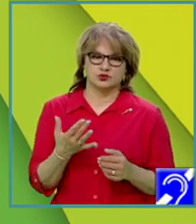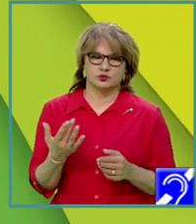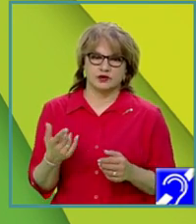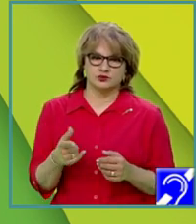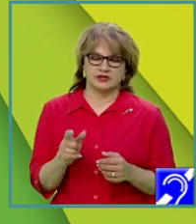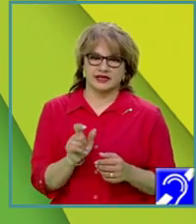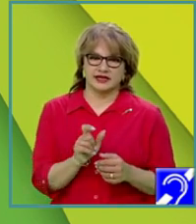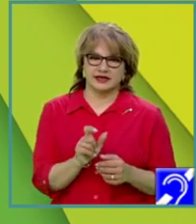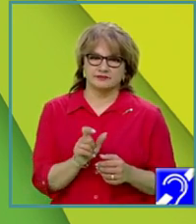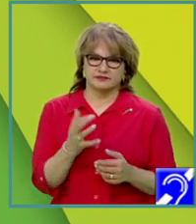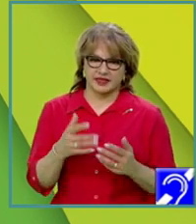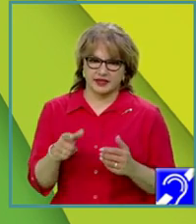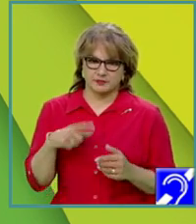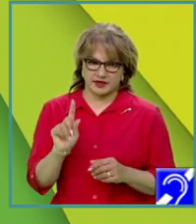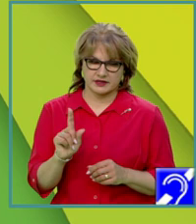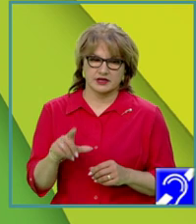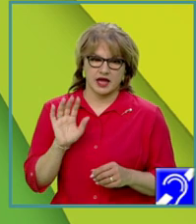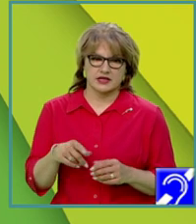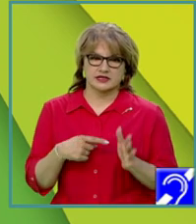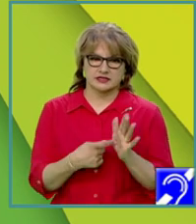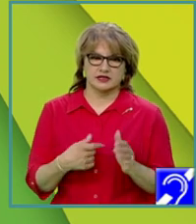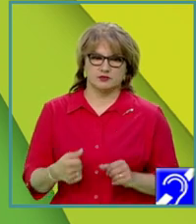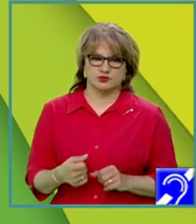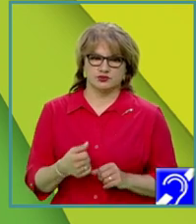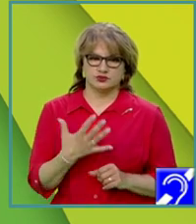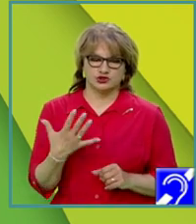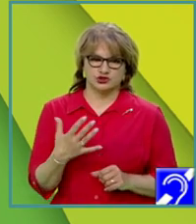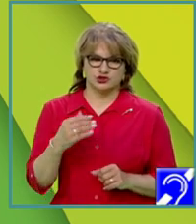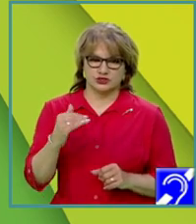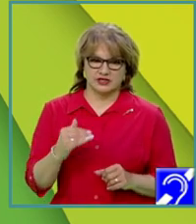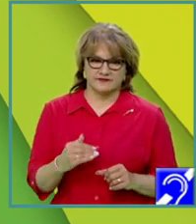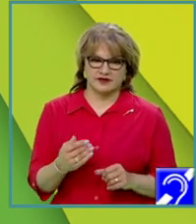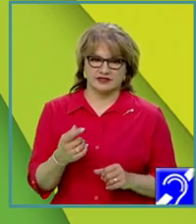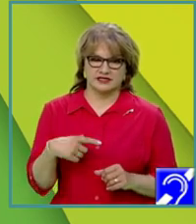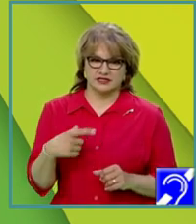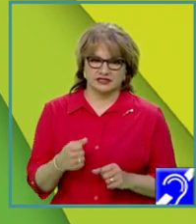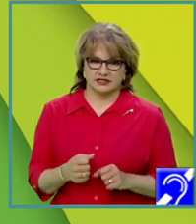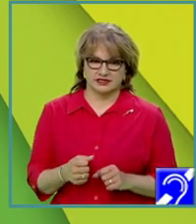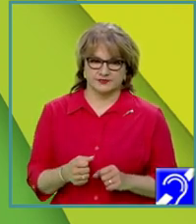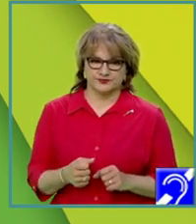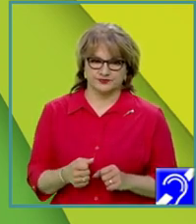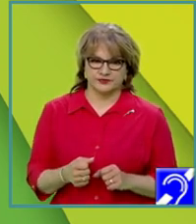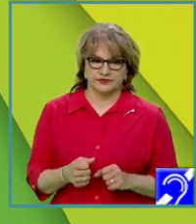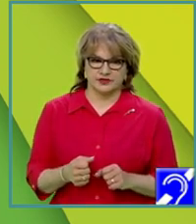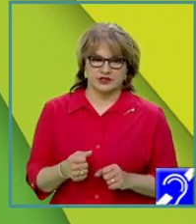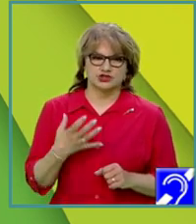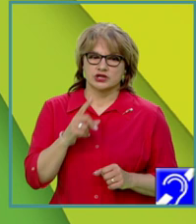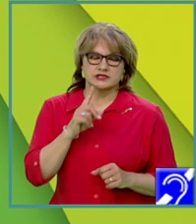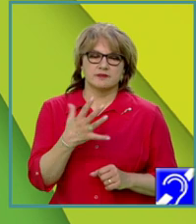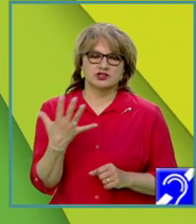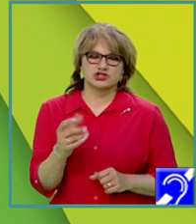pentru acest șir de valori. Cinci secvențele din șir sunt. Ce înseamnă cinci